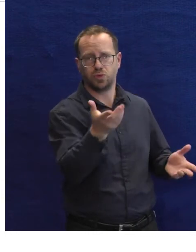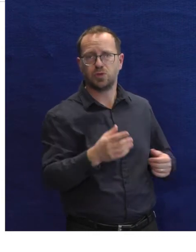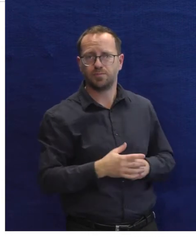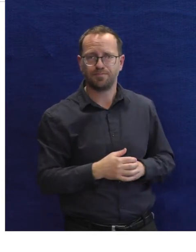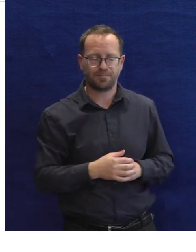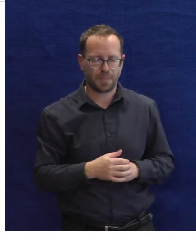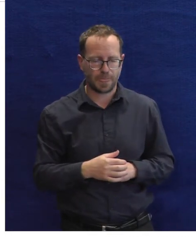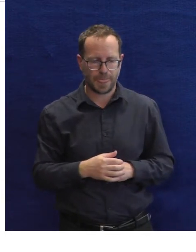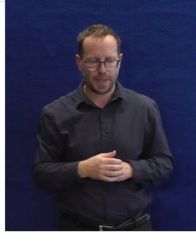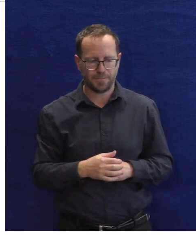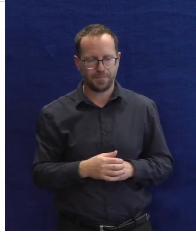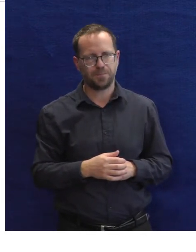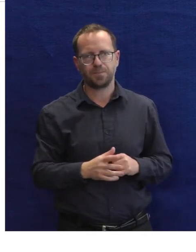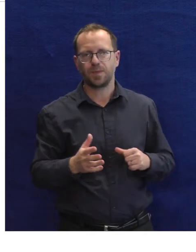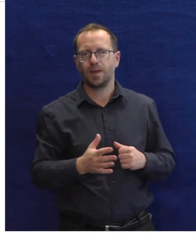odnesete.